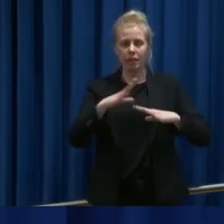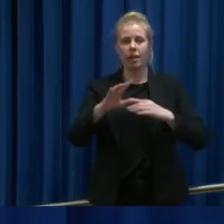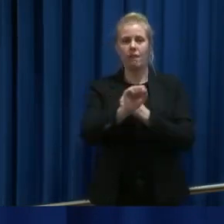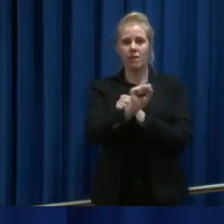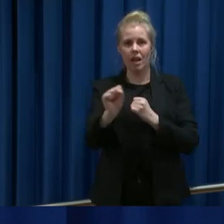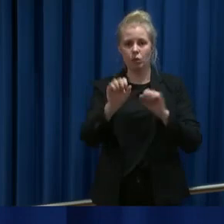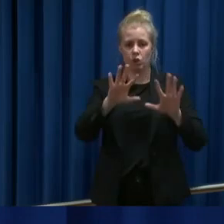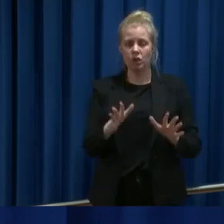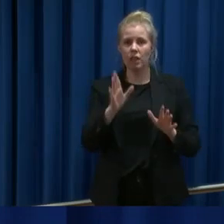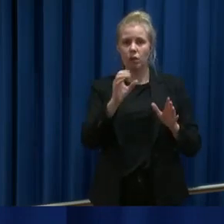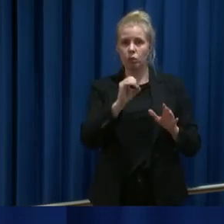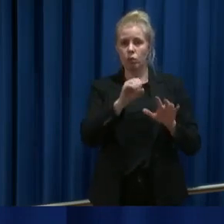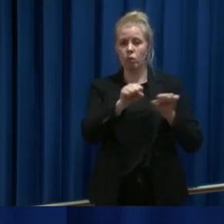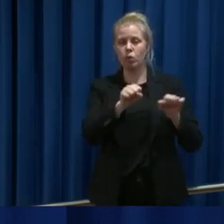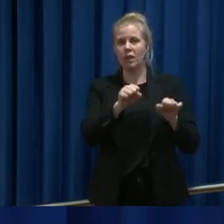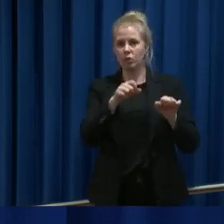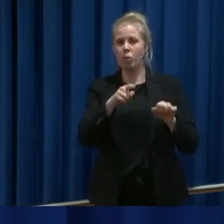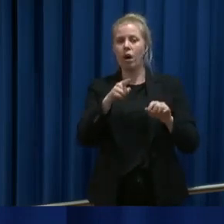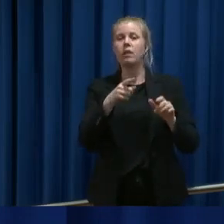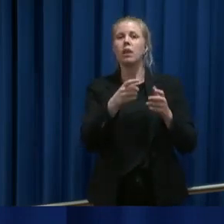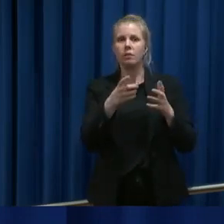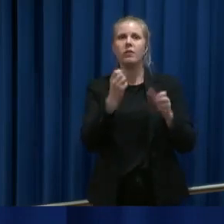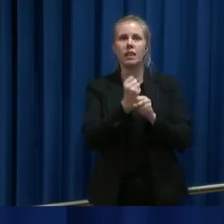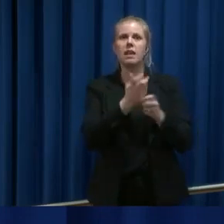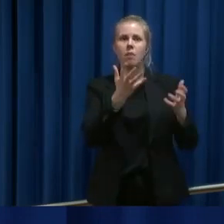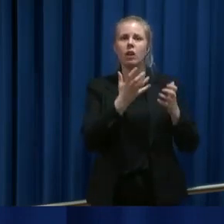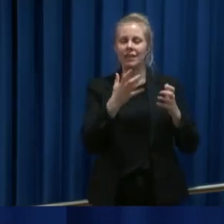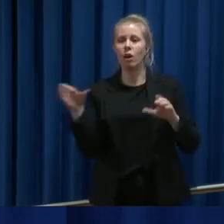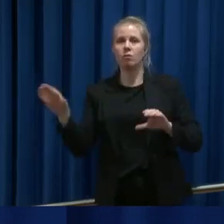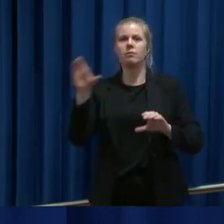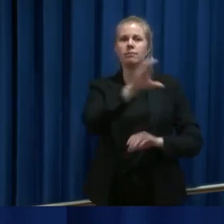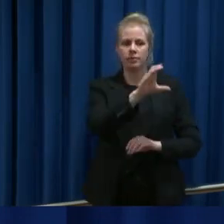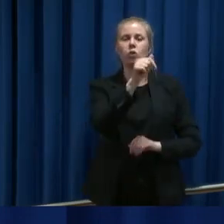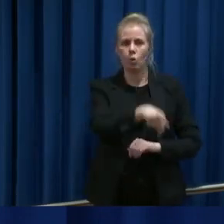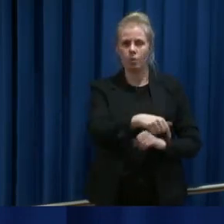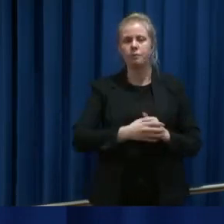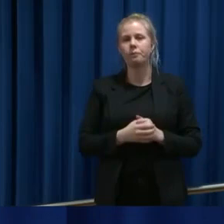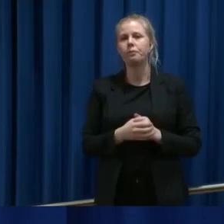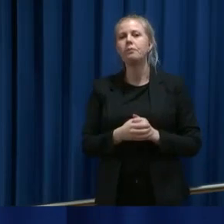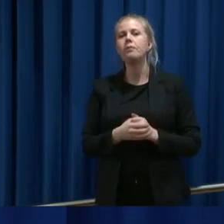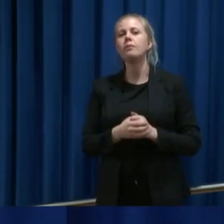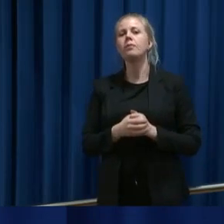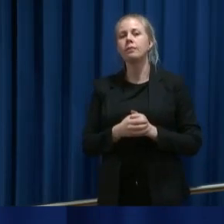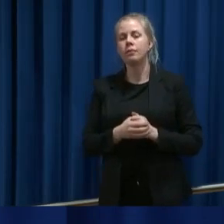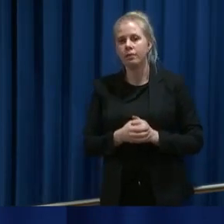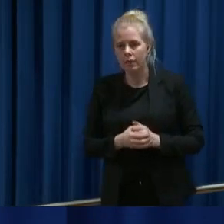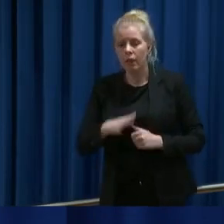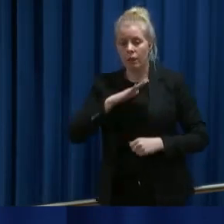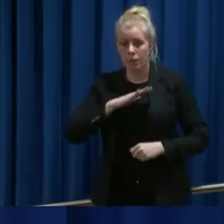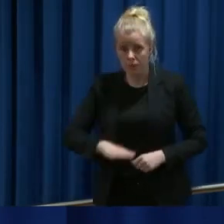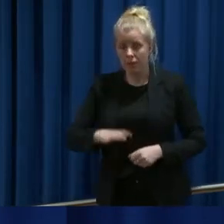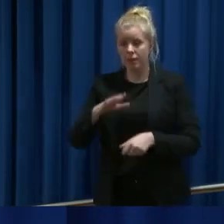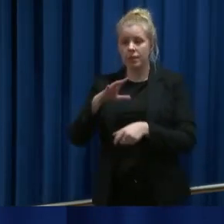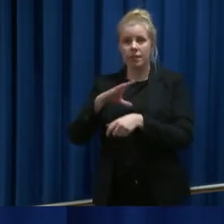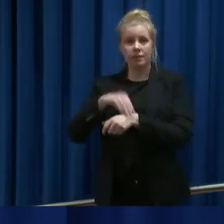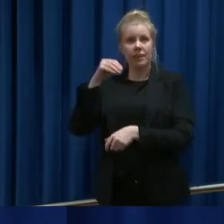kommune som hadde store mangler. Det er også heldigvis sånn at Svensk 12